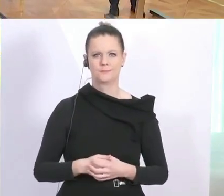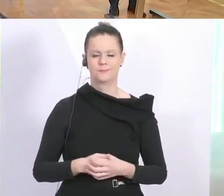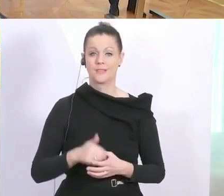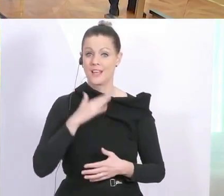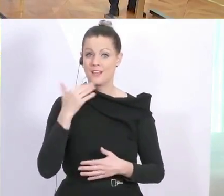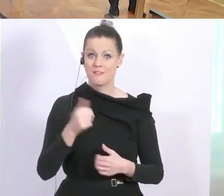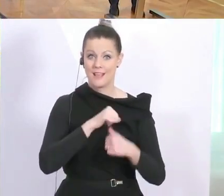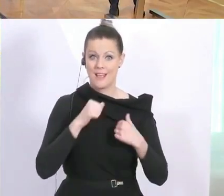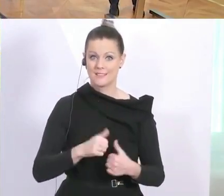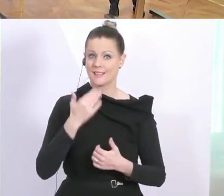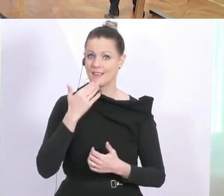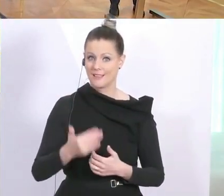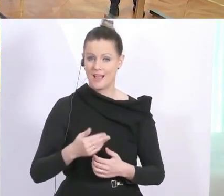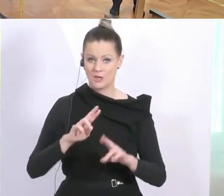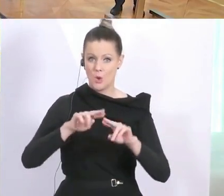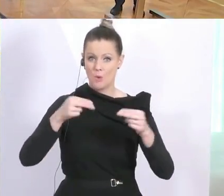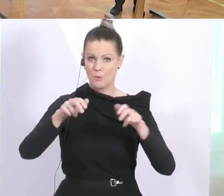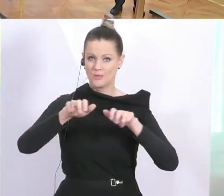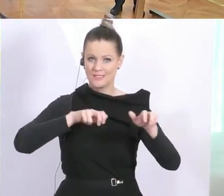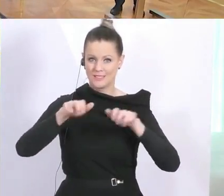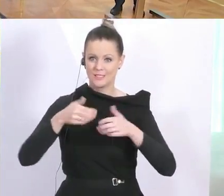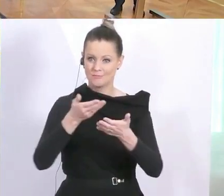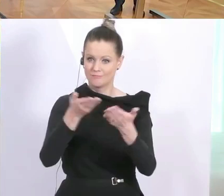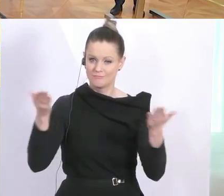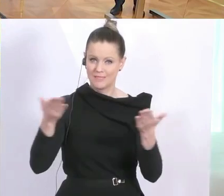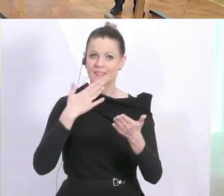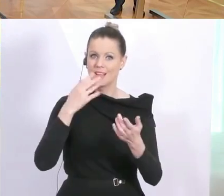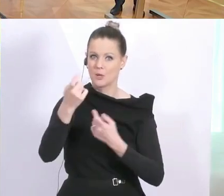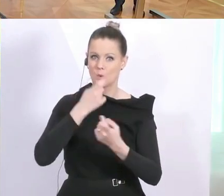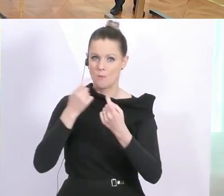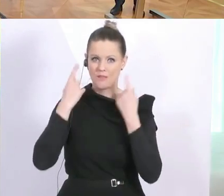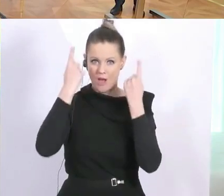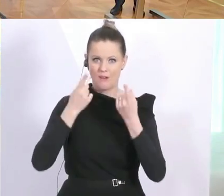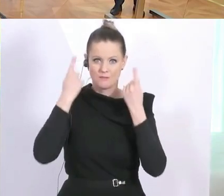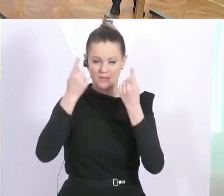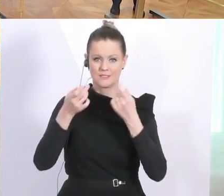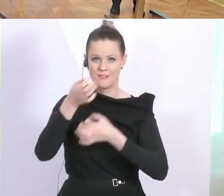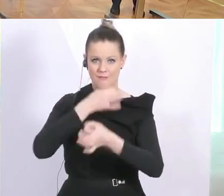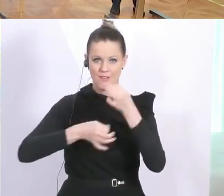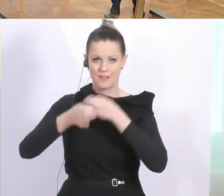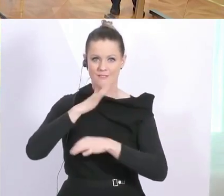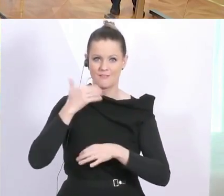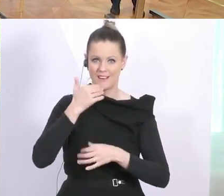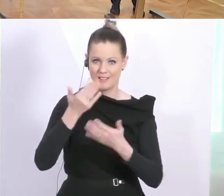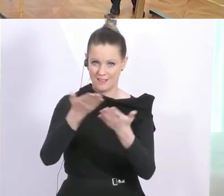Vielen herzlichen Dank der Bundesregierung und Ihnen danke fürs Kommen und für Ihre Aufmerksamkeit und für Ihre Fragen. Vielen Dank.